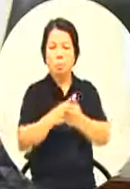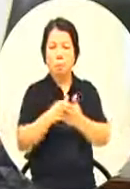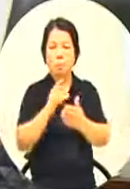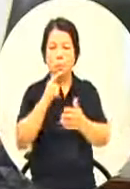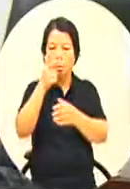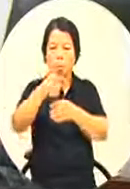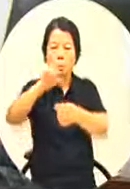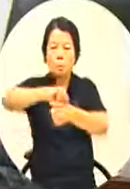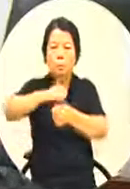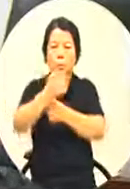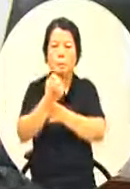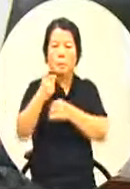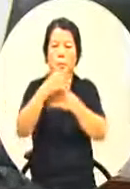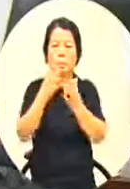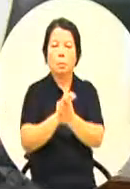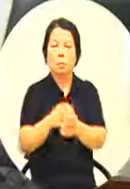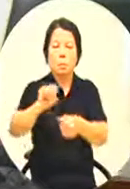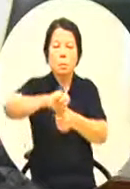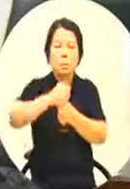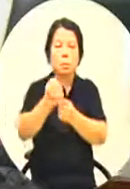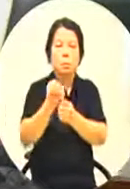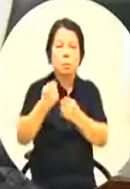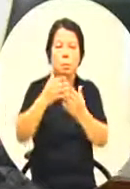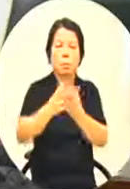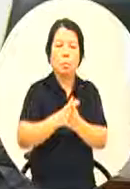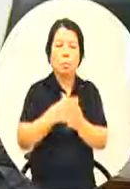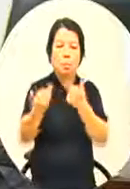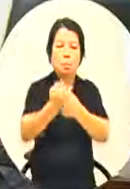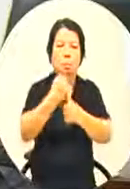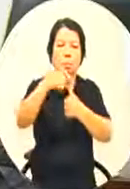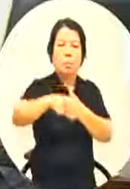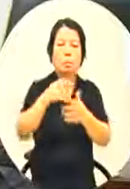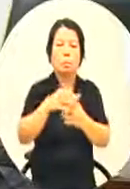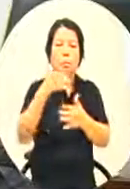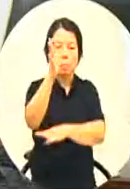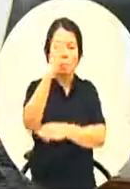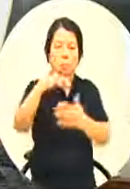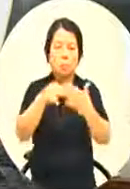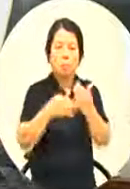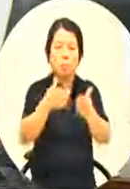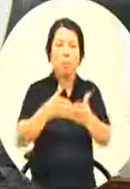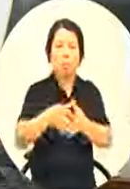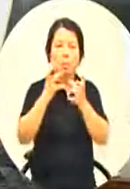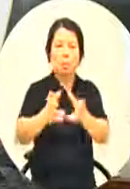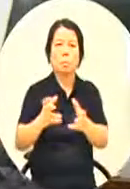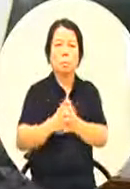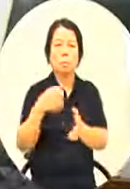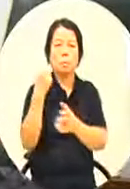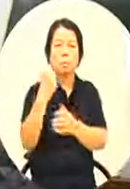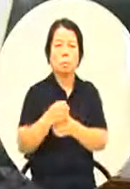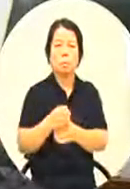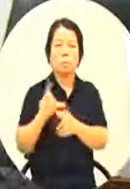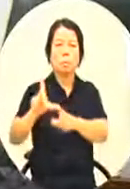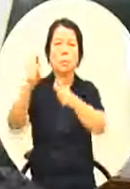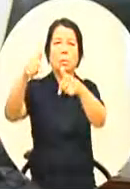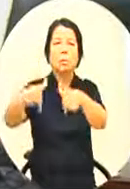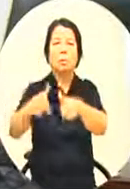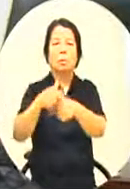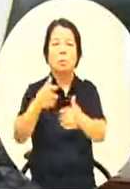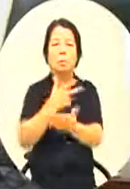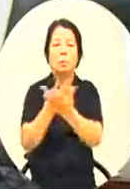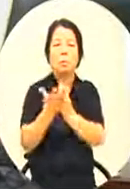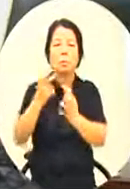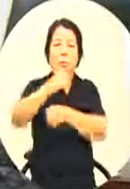去加强对于新住民的文化政策你们可能要去举办大型的新住民的东南亚的艺术文化活动